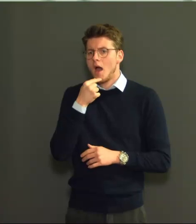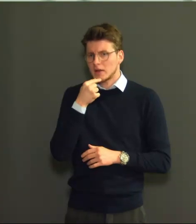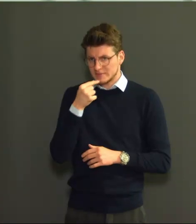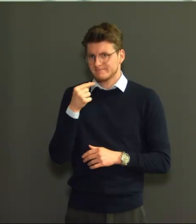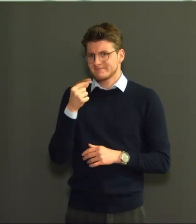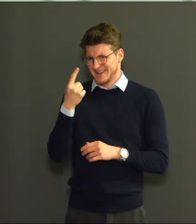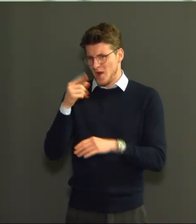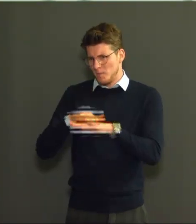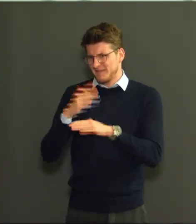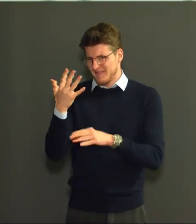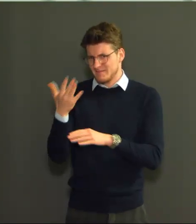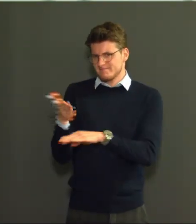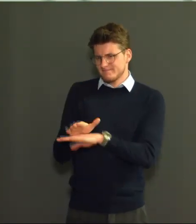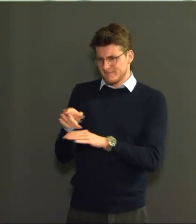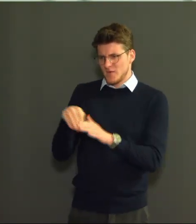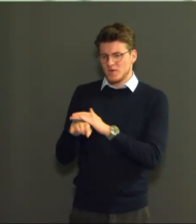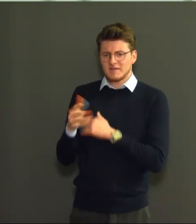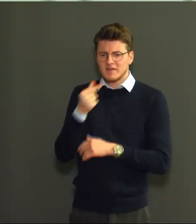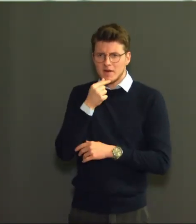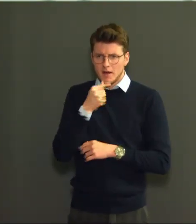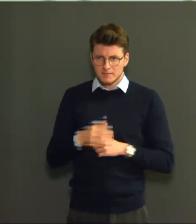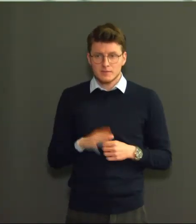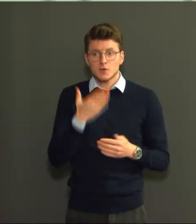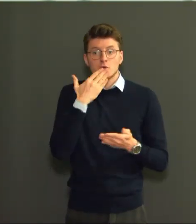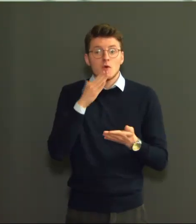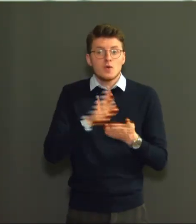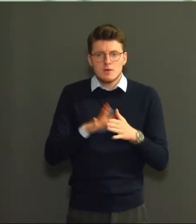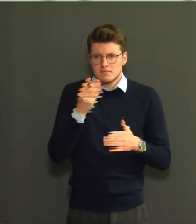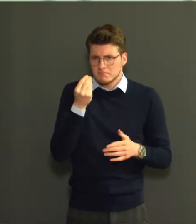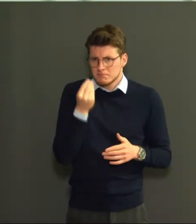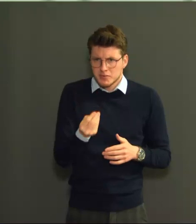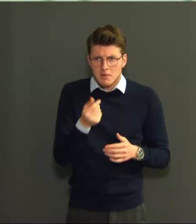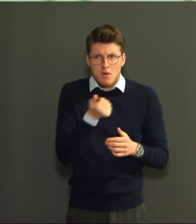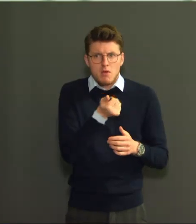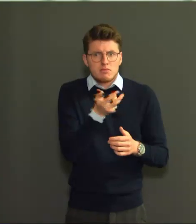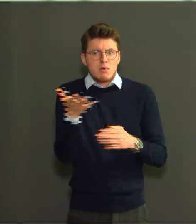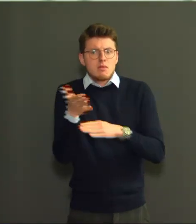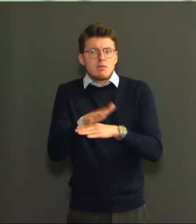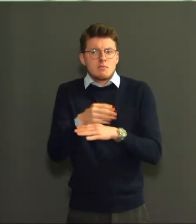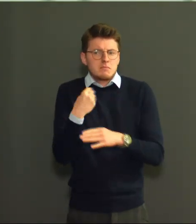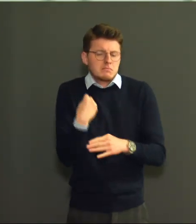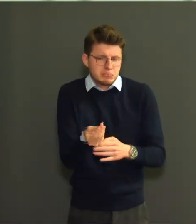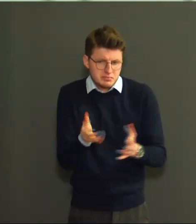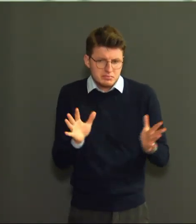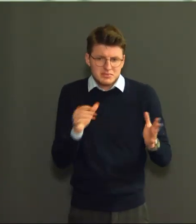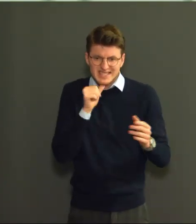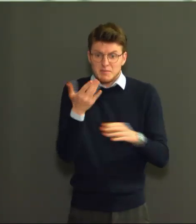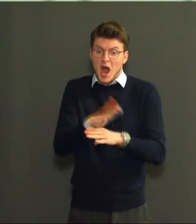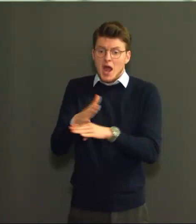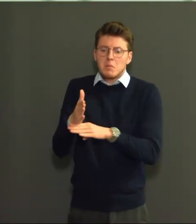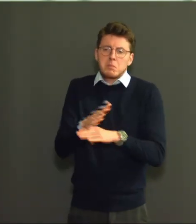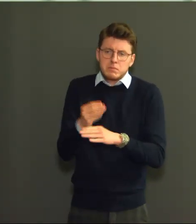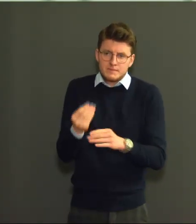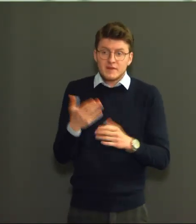Het gaat gelukkig wel om een relatief laag aantal overlijdens. Wanneer je dat vergelijkt over het ganse